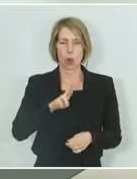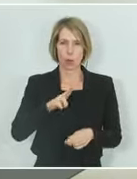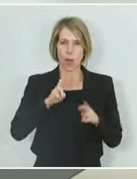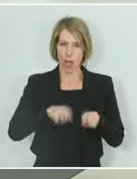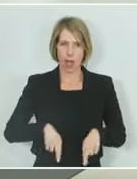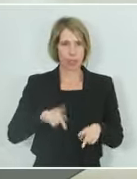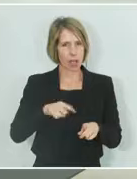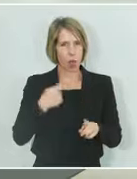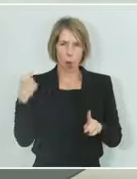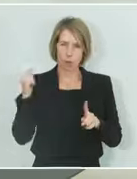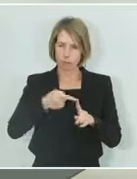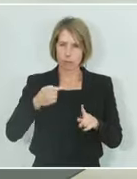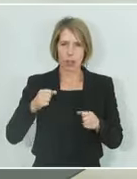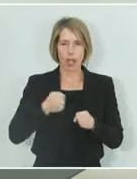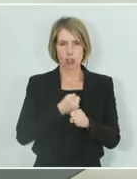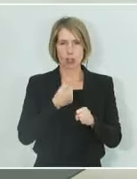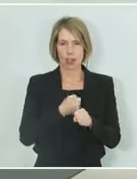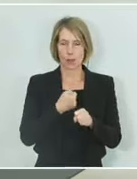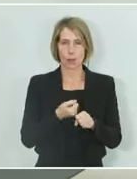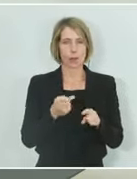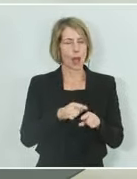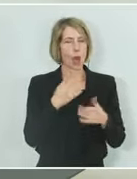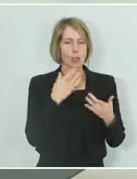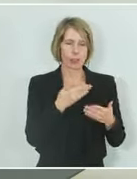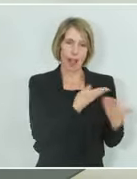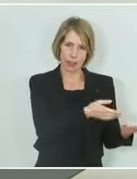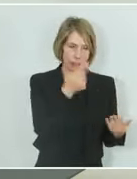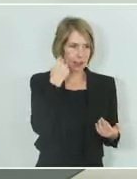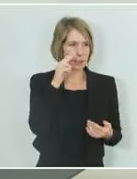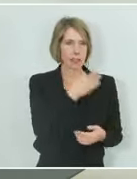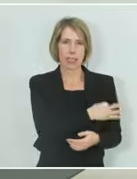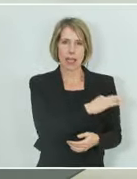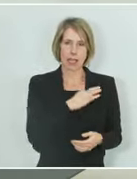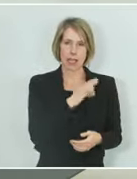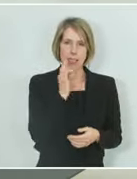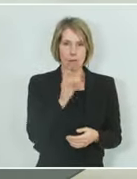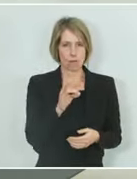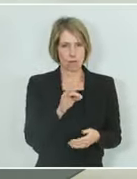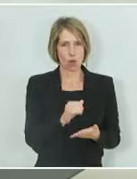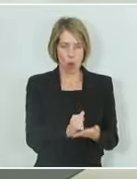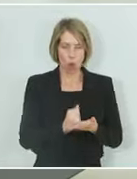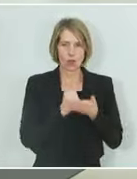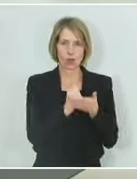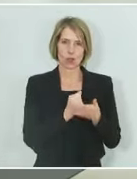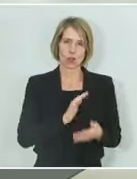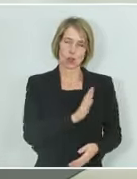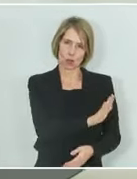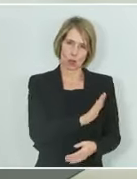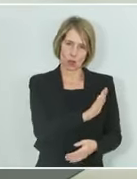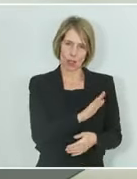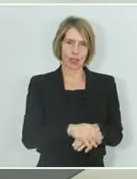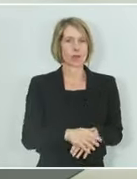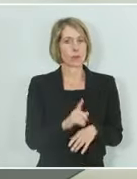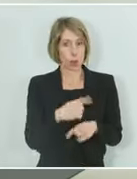ich danke Ihnen ganz herzlich, Herr Kanzler, für Ihre Unterstützung unseres